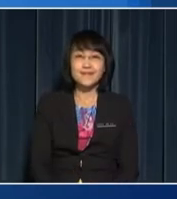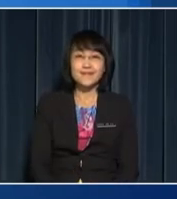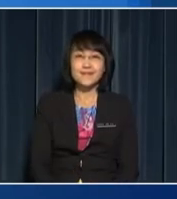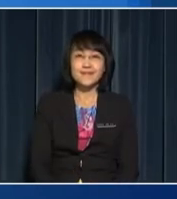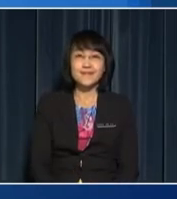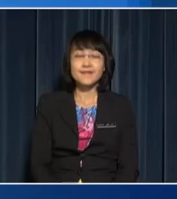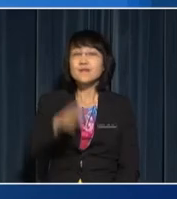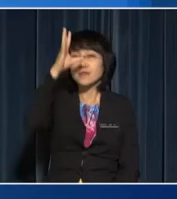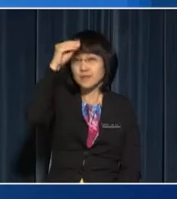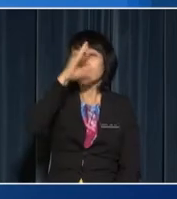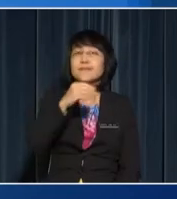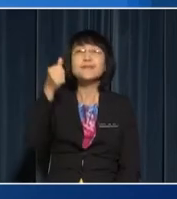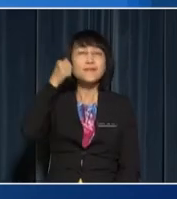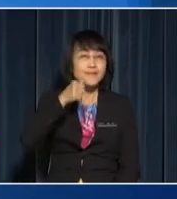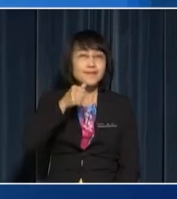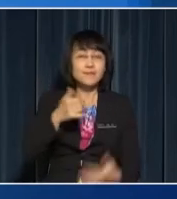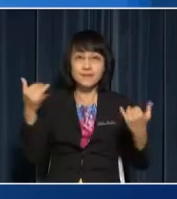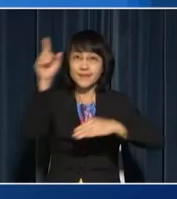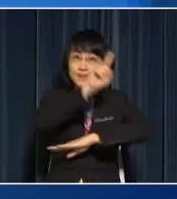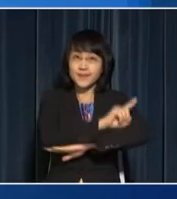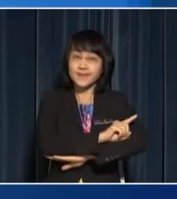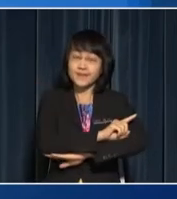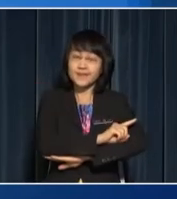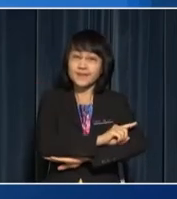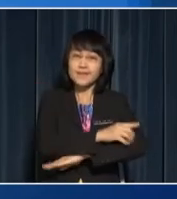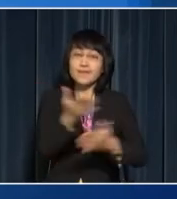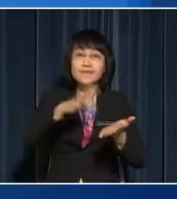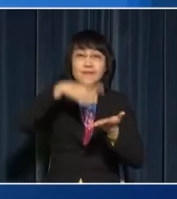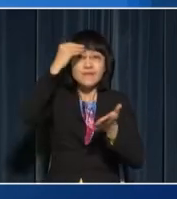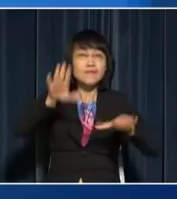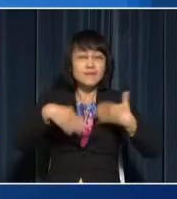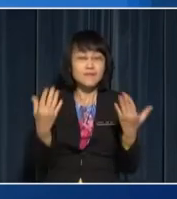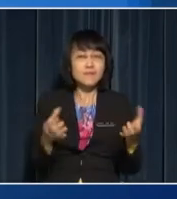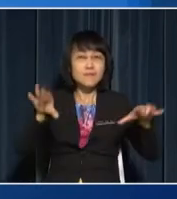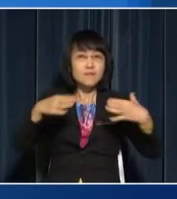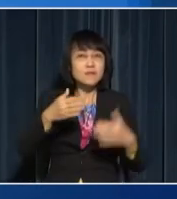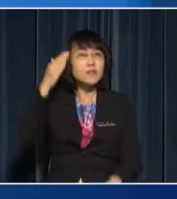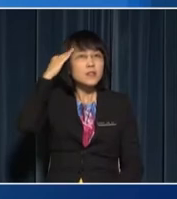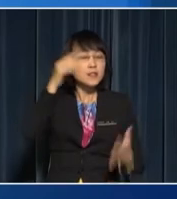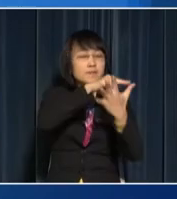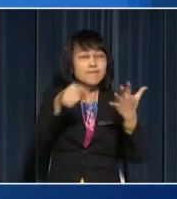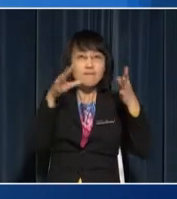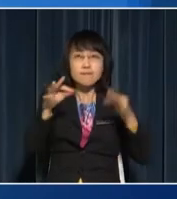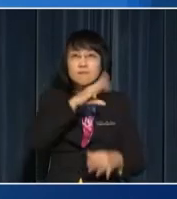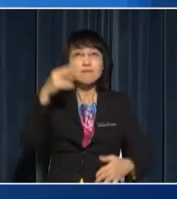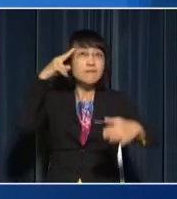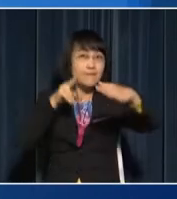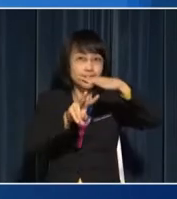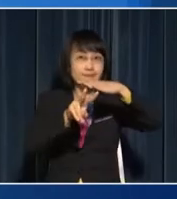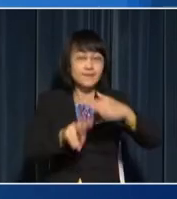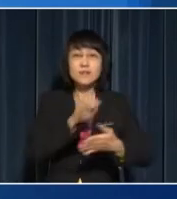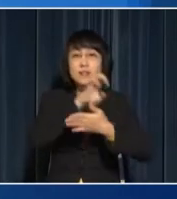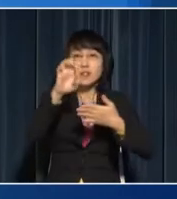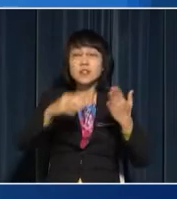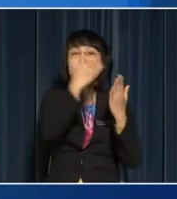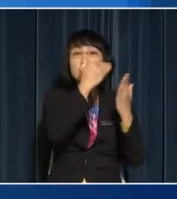Boys and girls Today, you will learn how to make inference and predict At the end